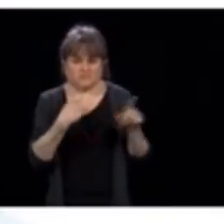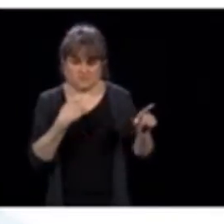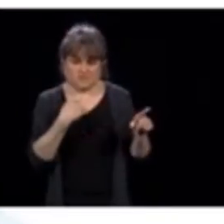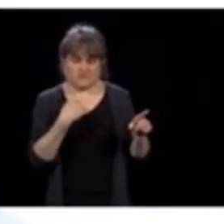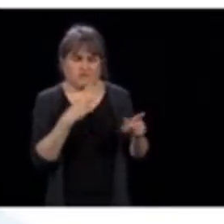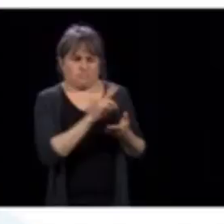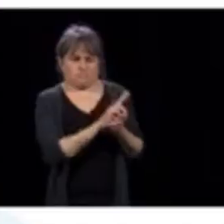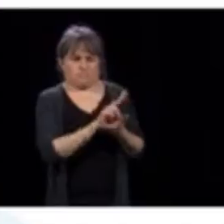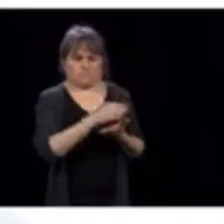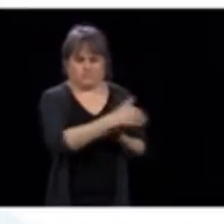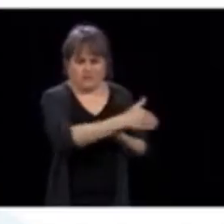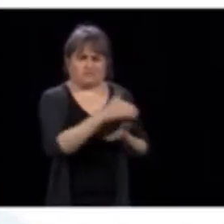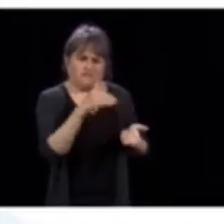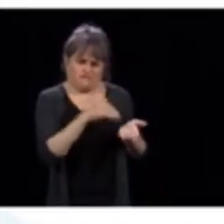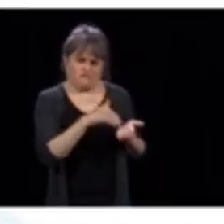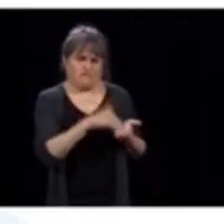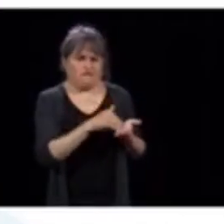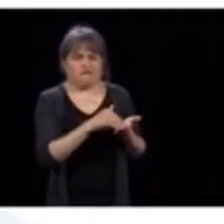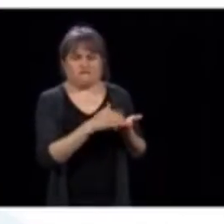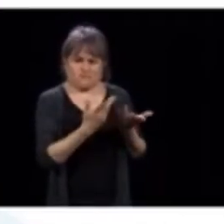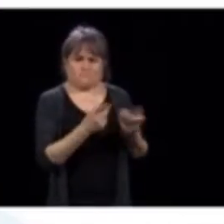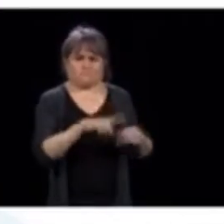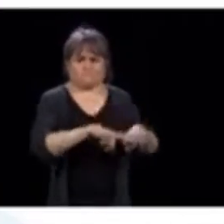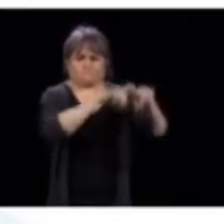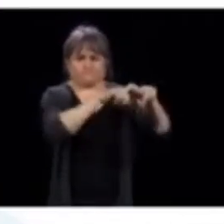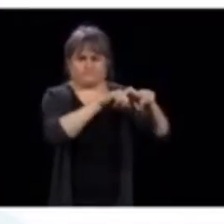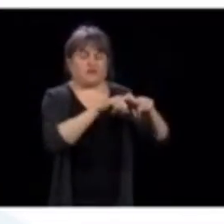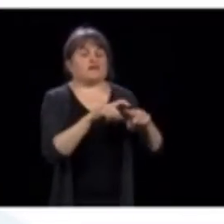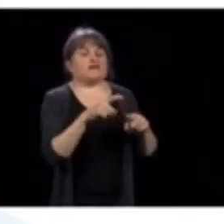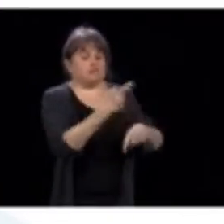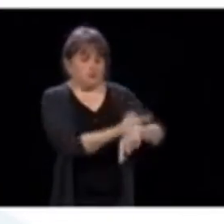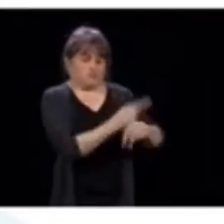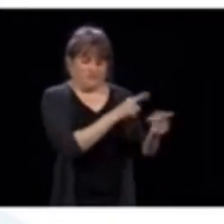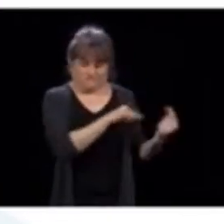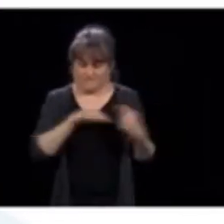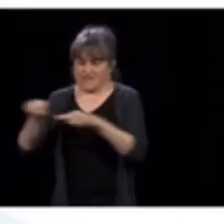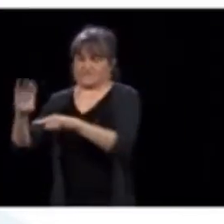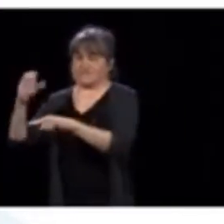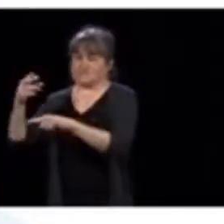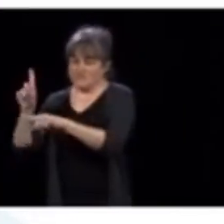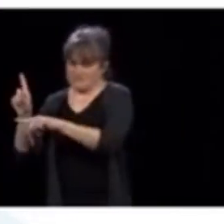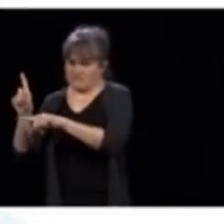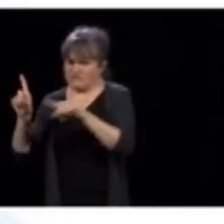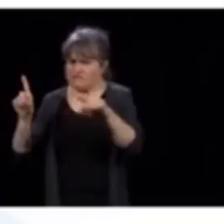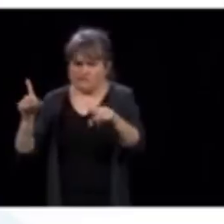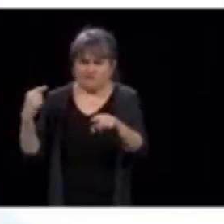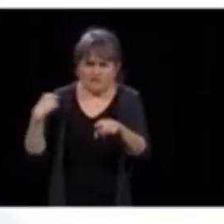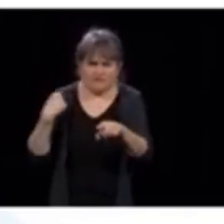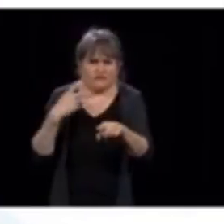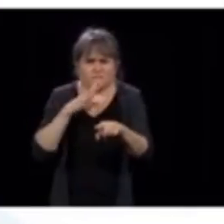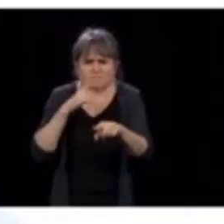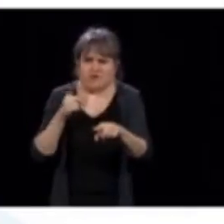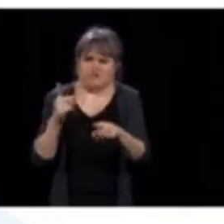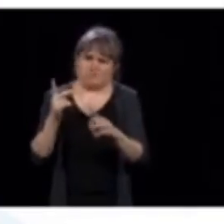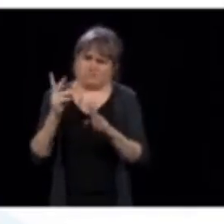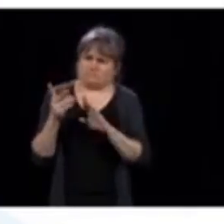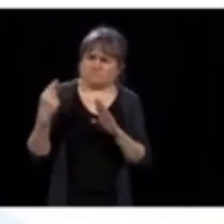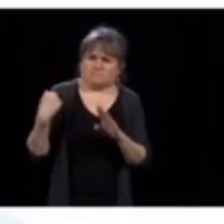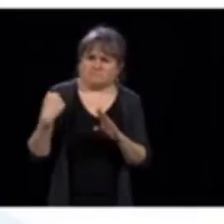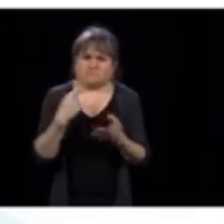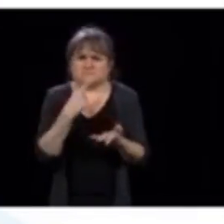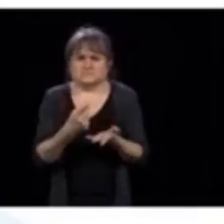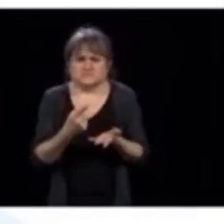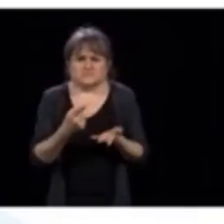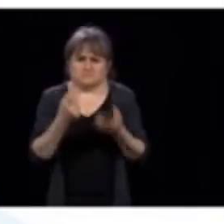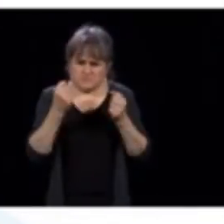délestage, là, pour à peu près deux semaines. On veut que les médecins aillent dans les CHSLD. Or, il a quelques secondes, vous sembliez ouvrir la porte à une réouverture peut-être plus rapide des